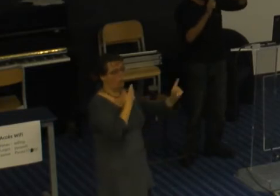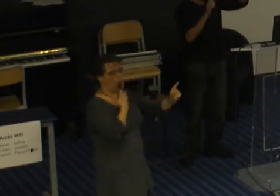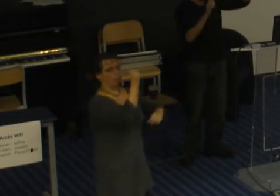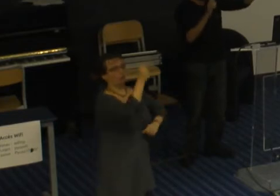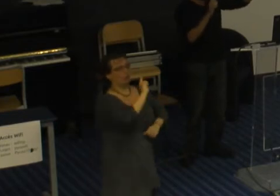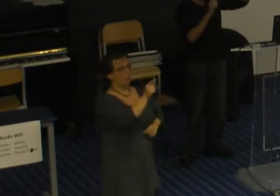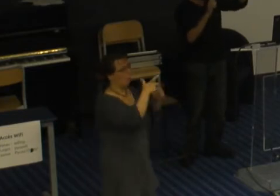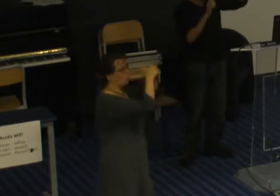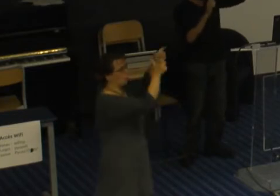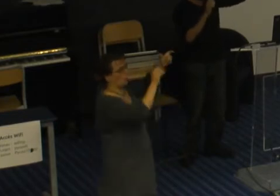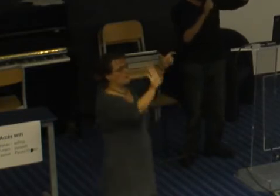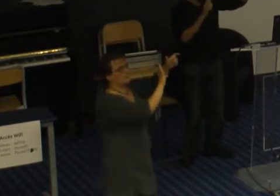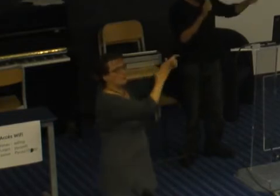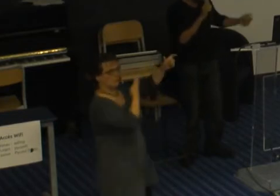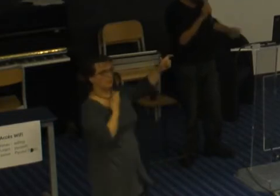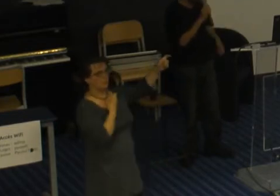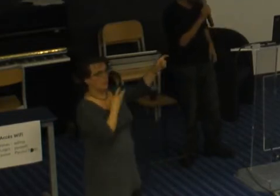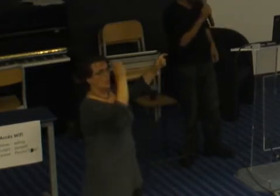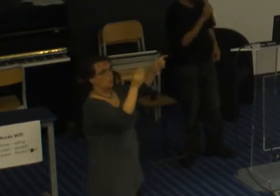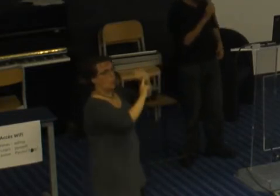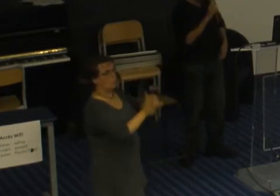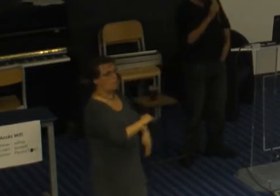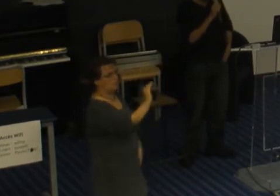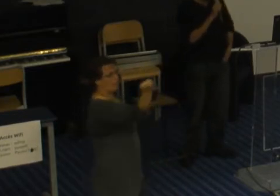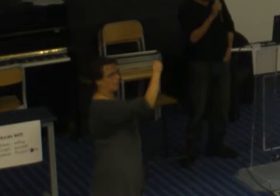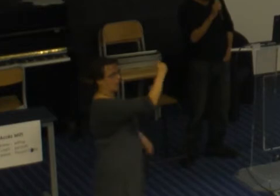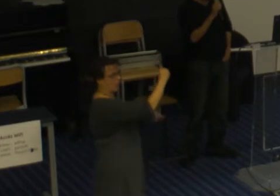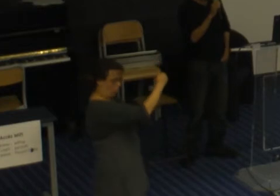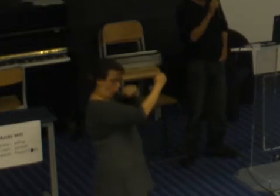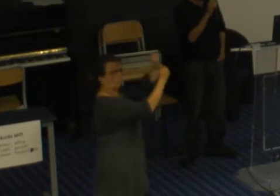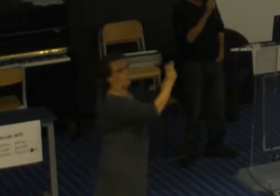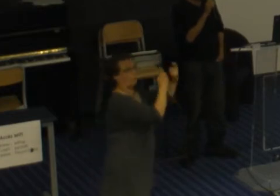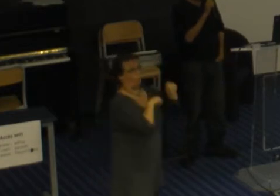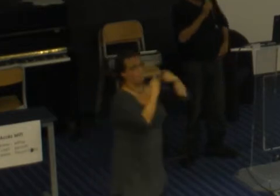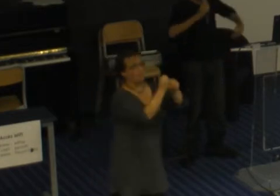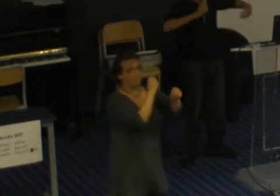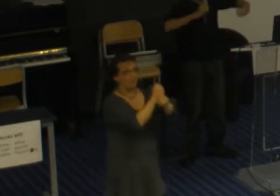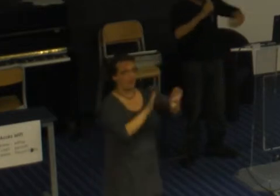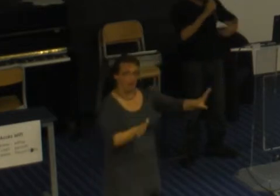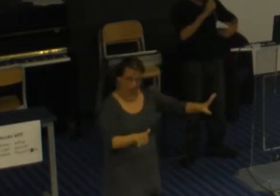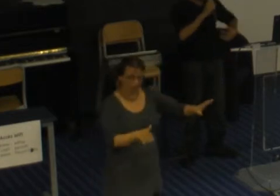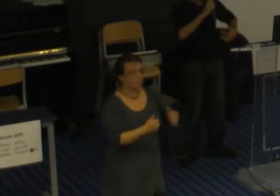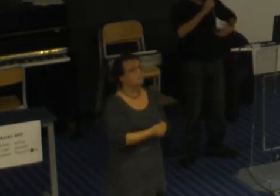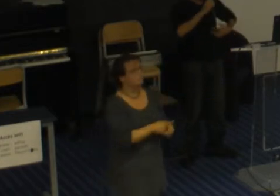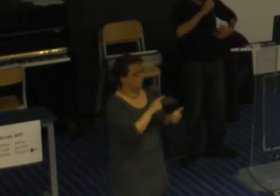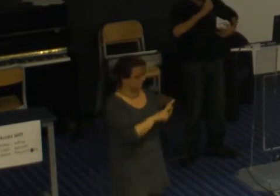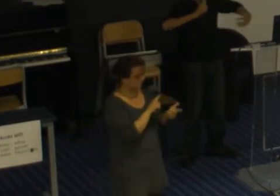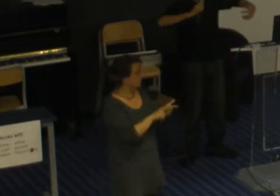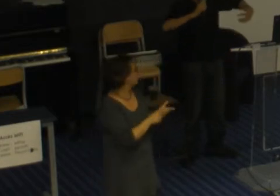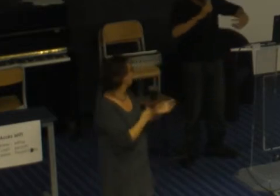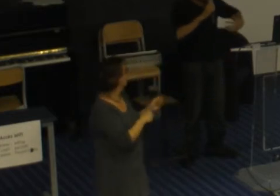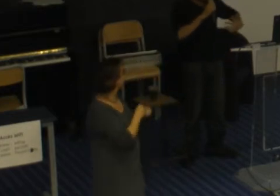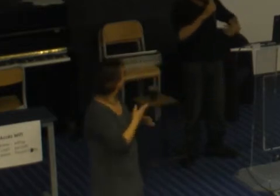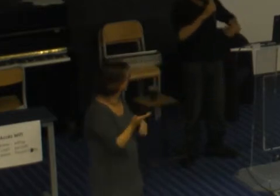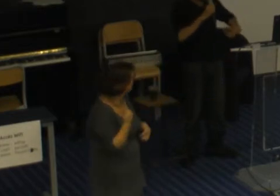a créé un proxy entre moi et l'éventuel employeur. La discrimination physique, moi je n'ai pas toujours eu ce physique-là, j